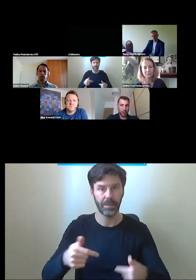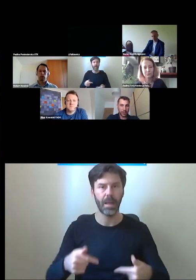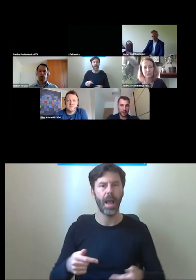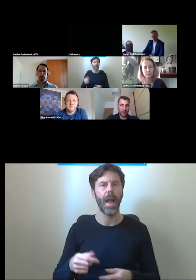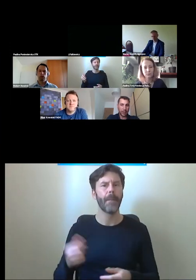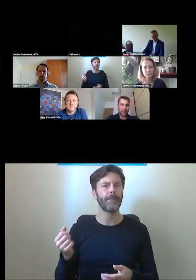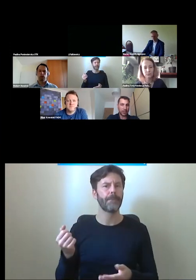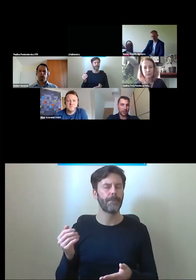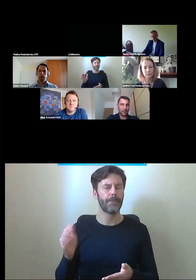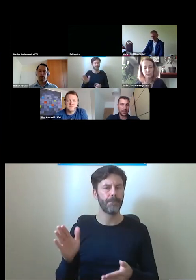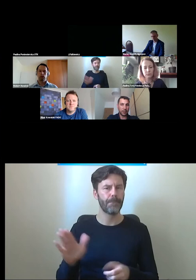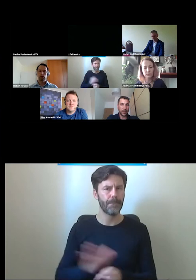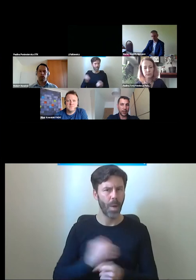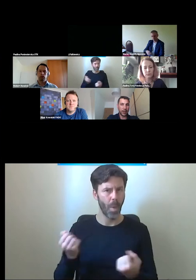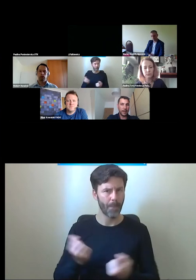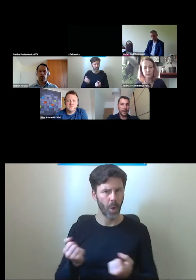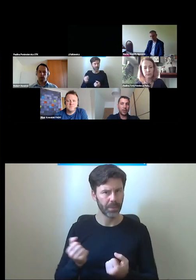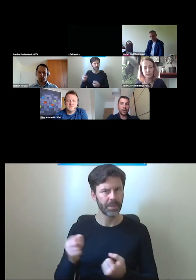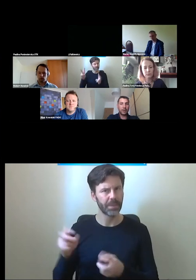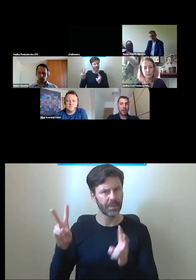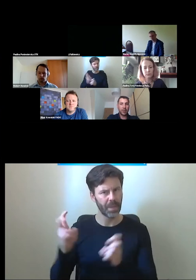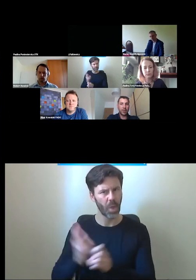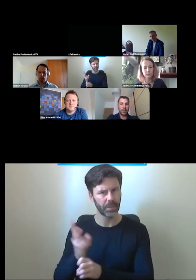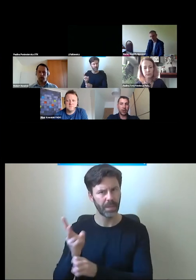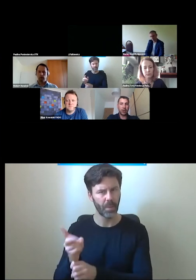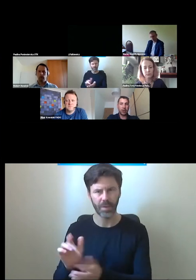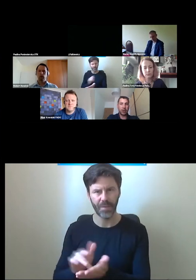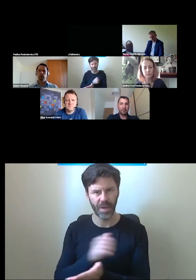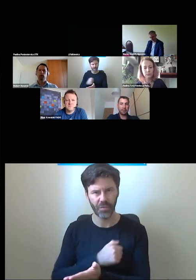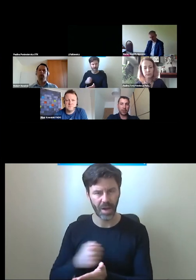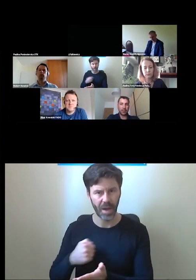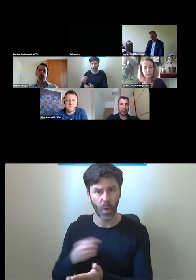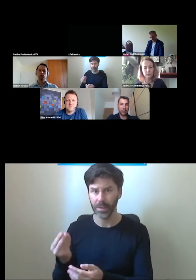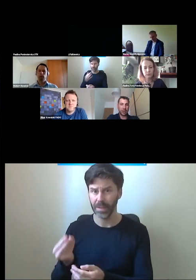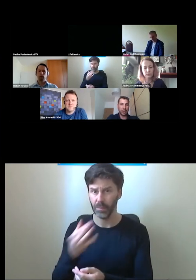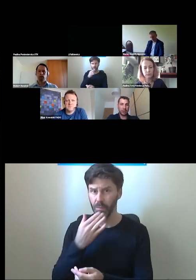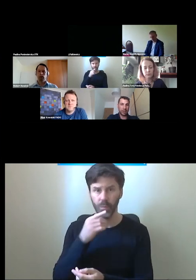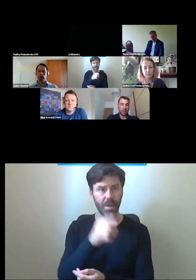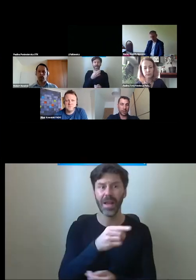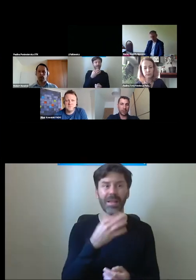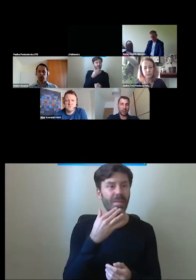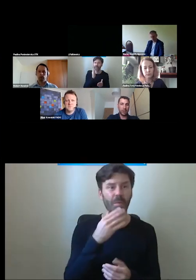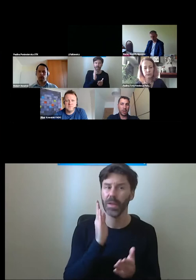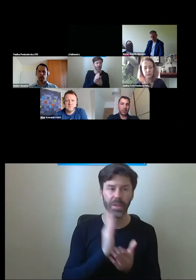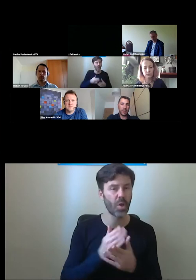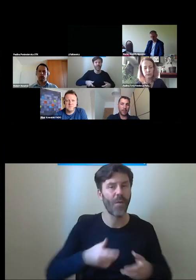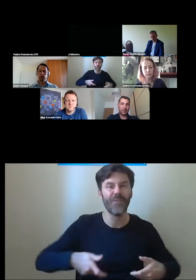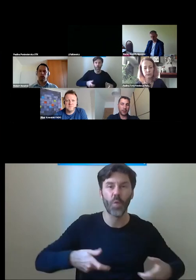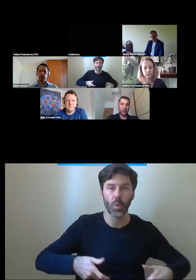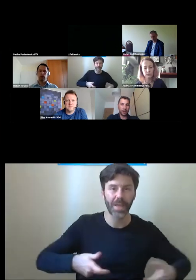dostępności w Warszawskim bardzo często zwraca uwagę. My nie rozmawiamy tylko o osobach poruszających się na wózkach, tylko